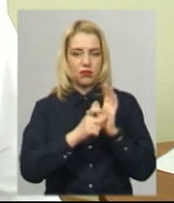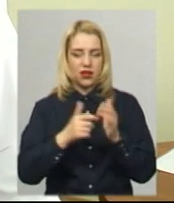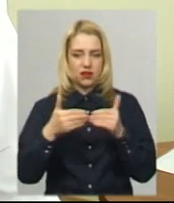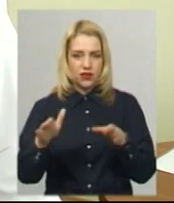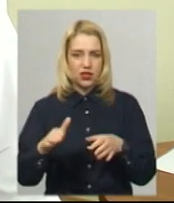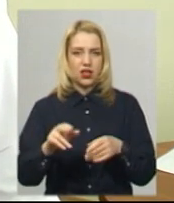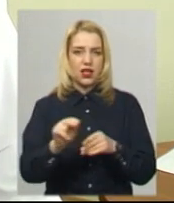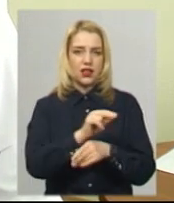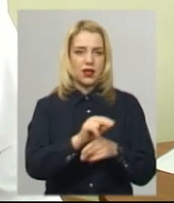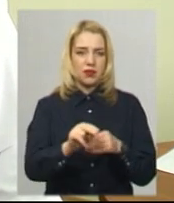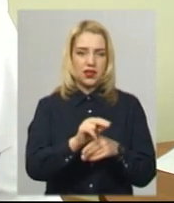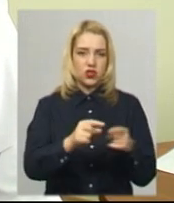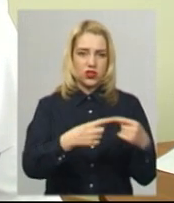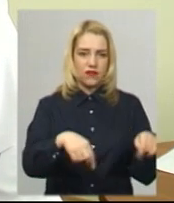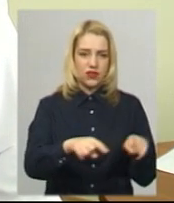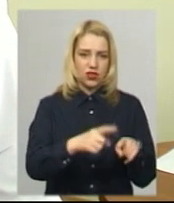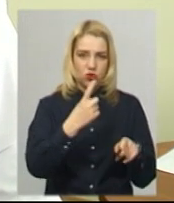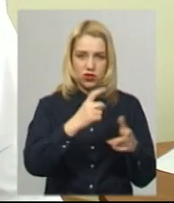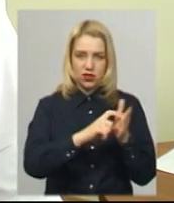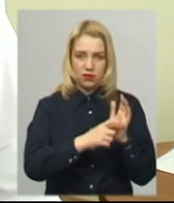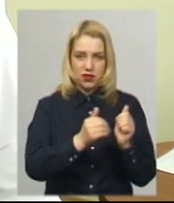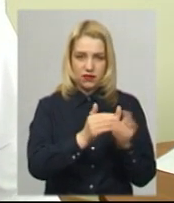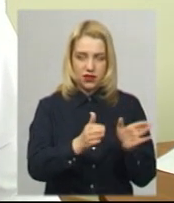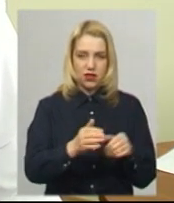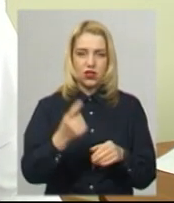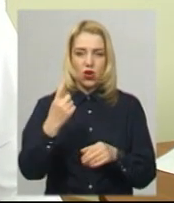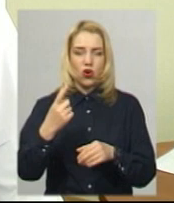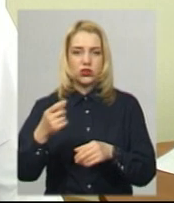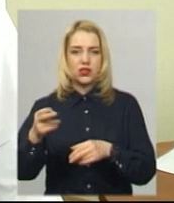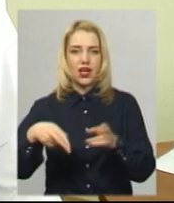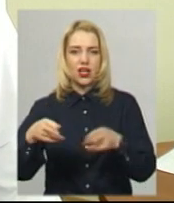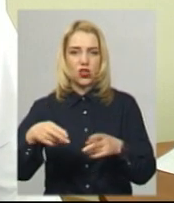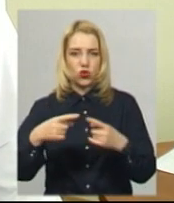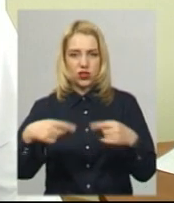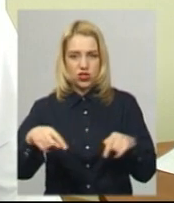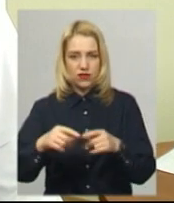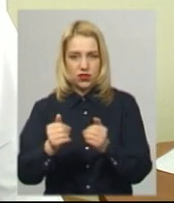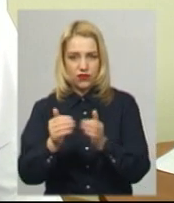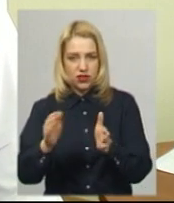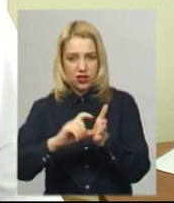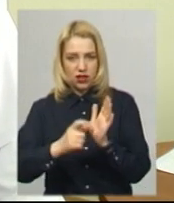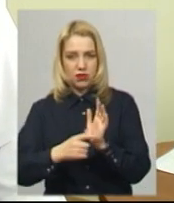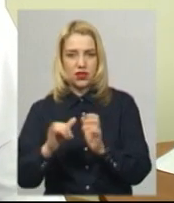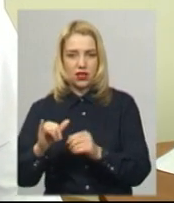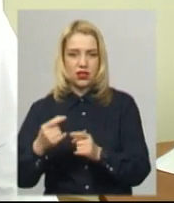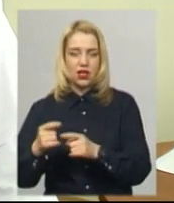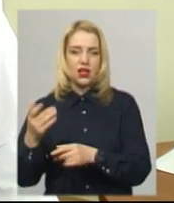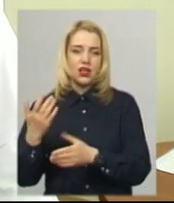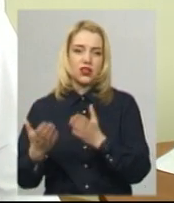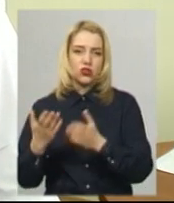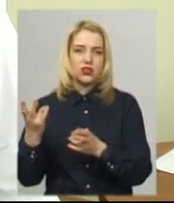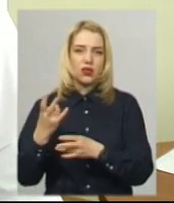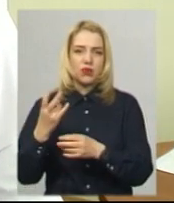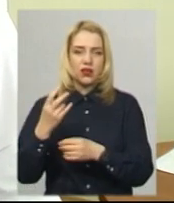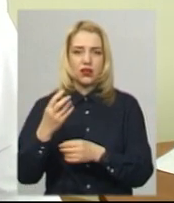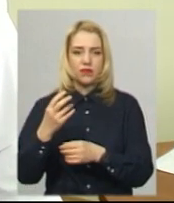терапевтичне відділення, один кабінет відкритий – відкритий кабінет в хірургічному відділенні, відкритий кабінет в ортопедичному відділенні, якщо потрібно знімати